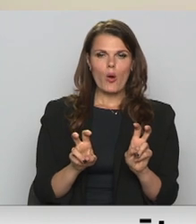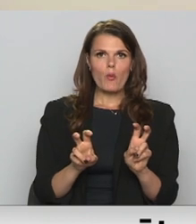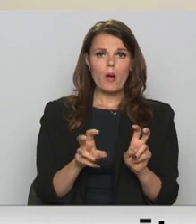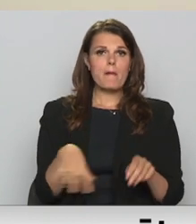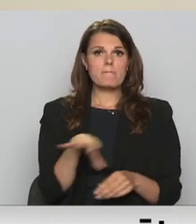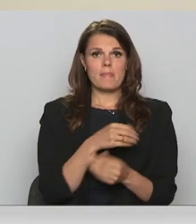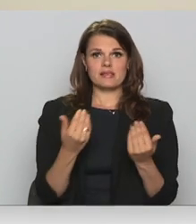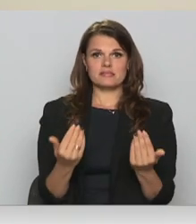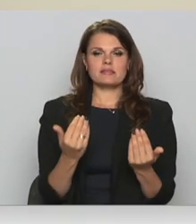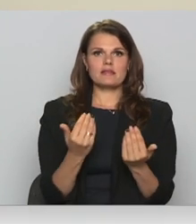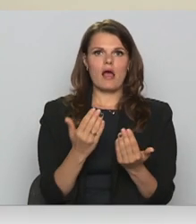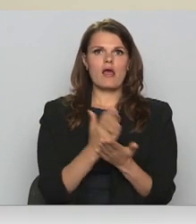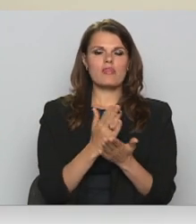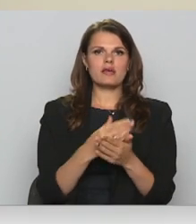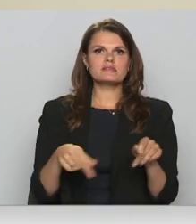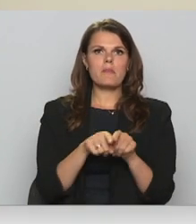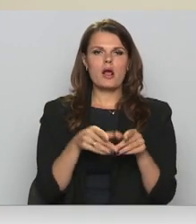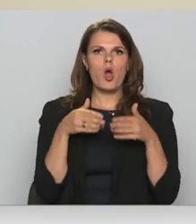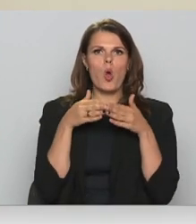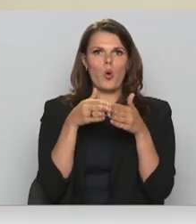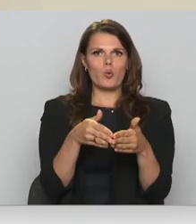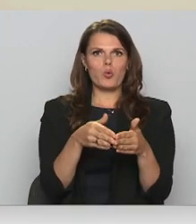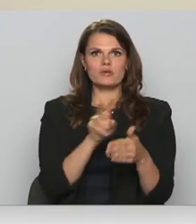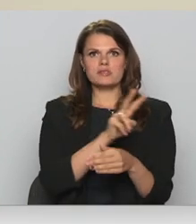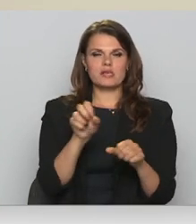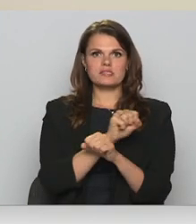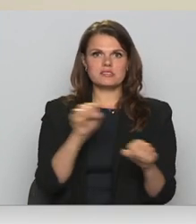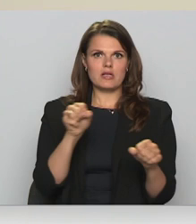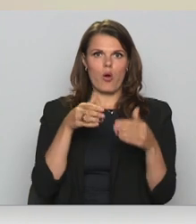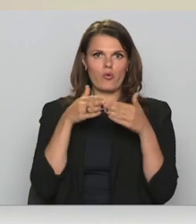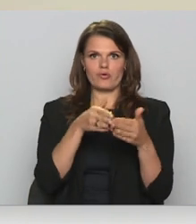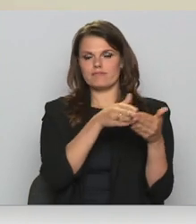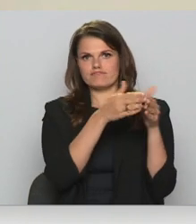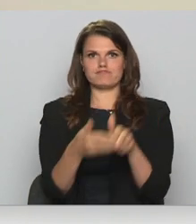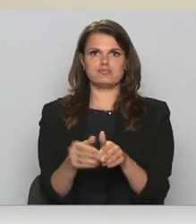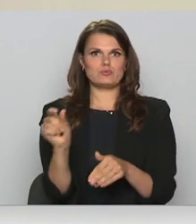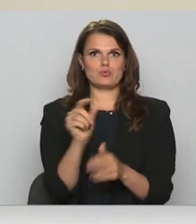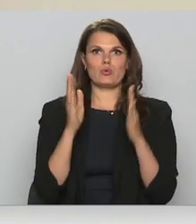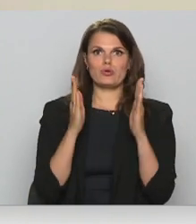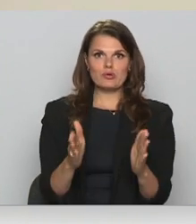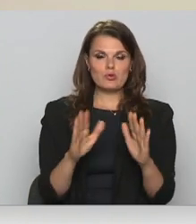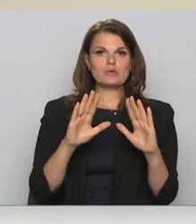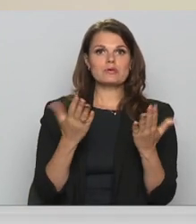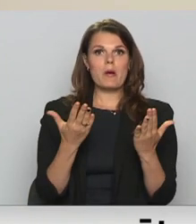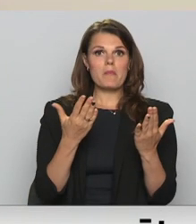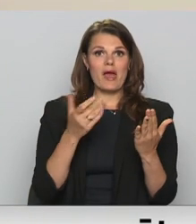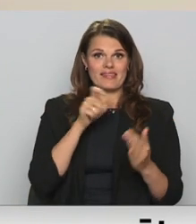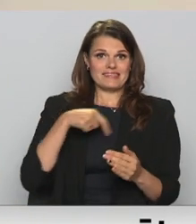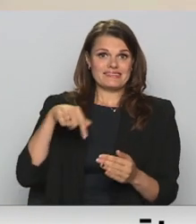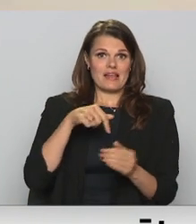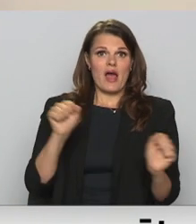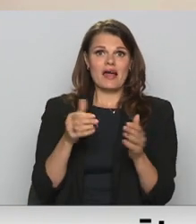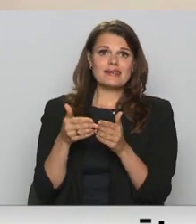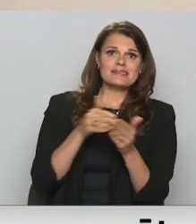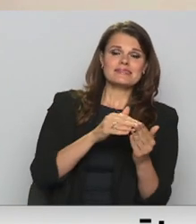Mēs šobrīd atrodamies uz tāda kuģa klāja, kurš strauji brauc visu aizbergam, bet ekipāža tā vietā, lai strauji griezt